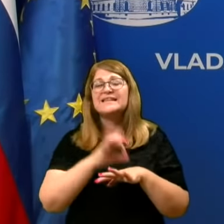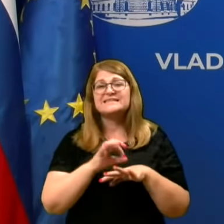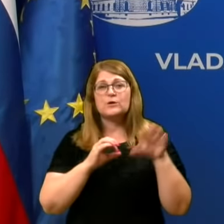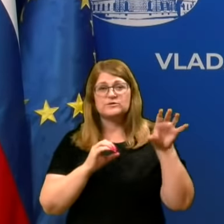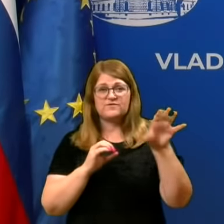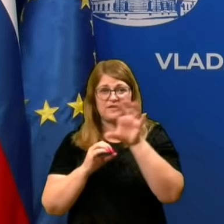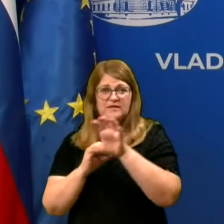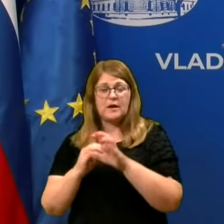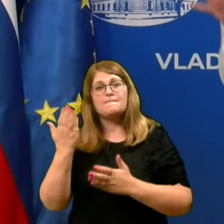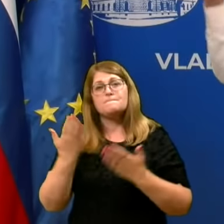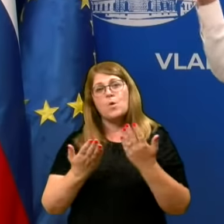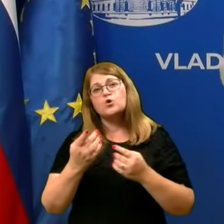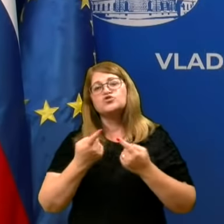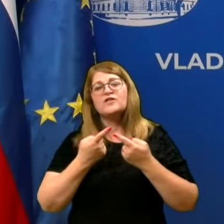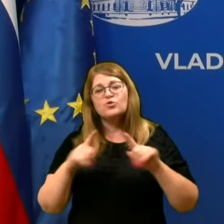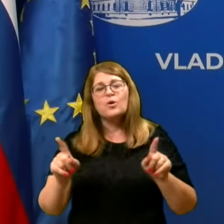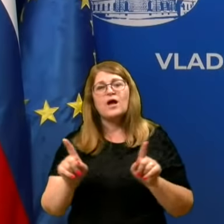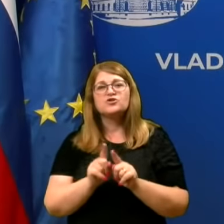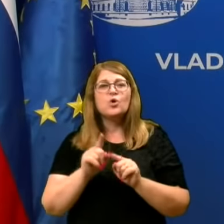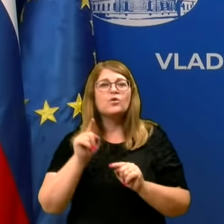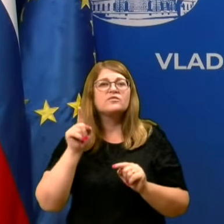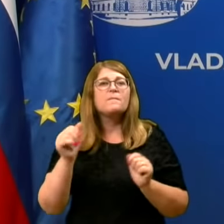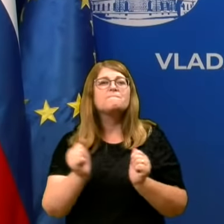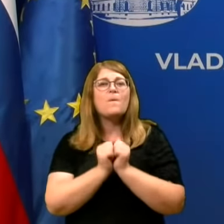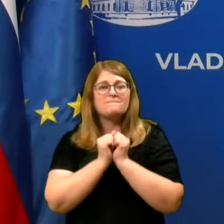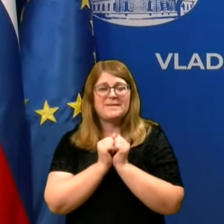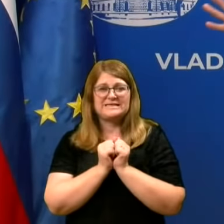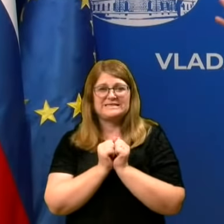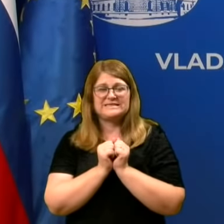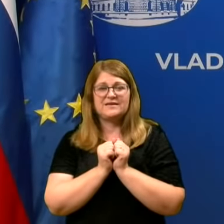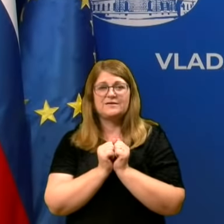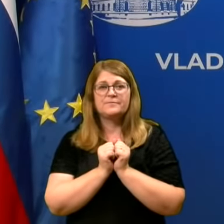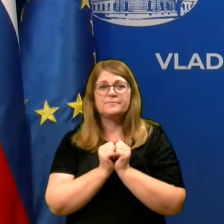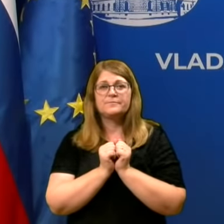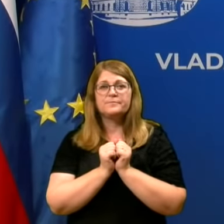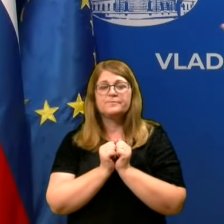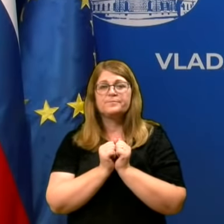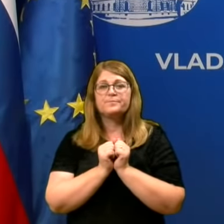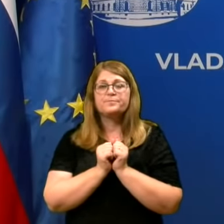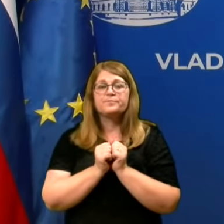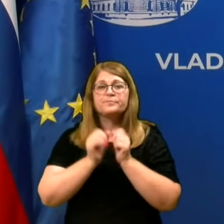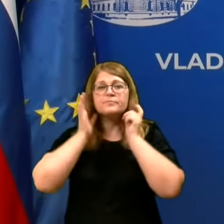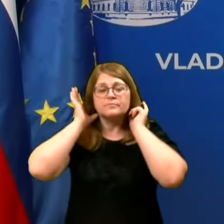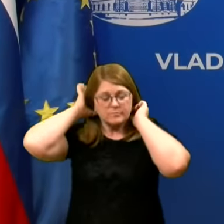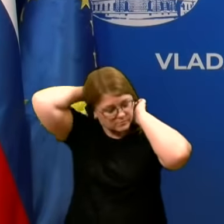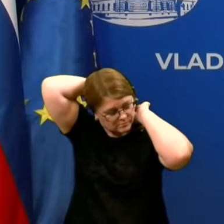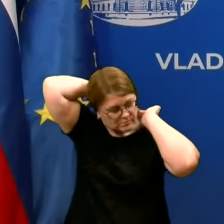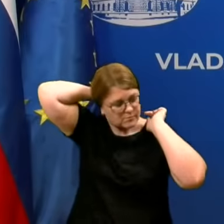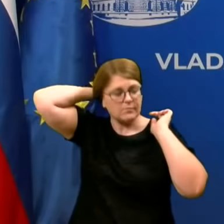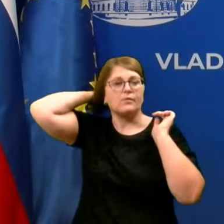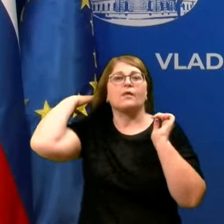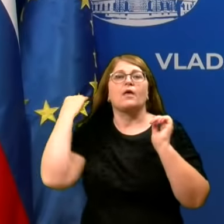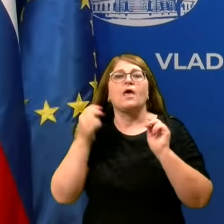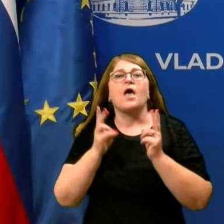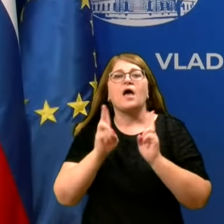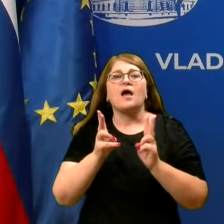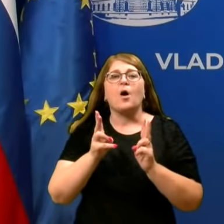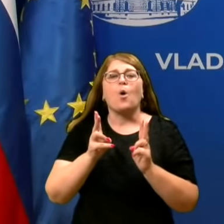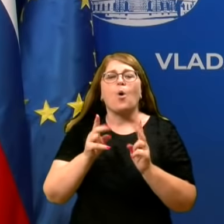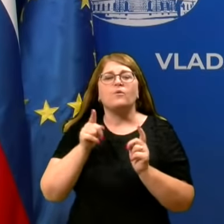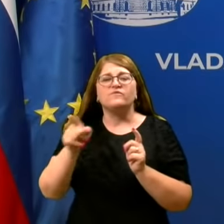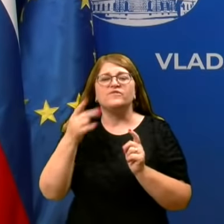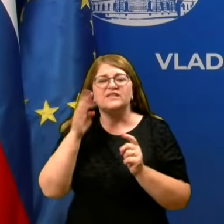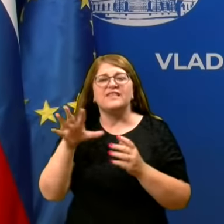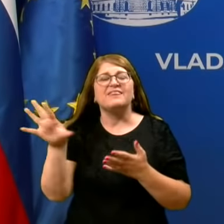regij. Zato so mogoče agregirane drgače, kot jih lahko vidite na sledilniku. Zdaj, kakor je na sledilniku, namoram komentirati, ker to niso pač